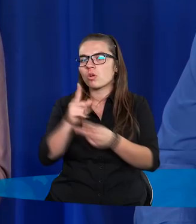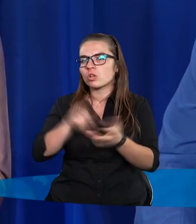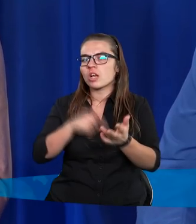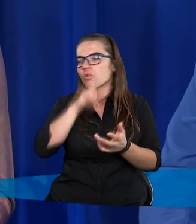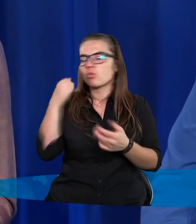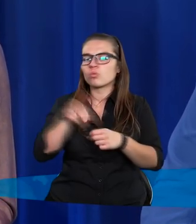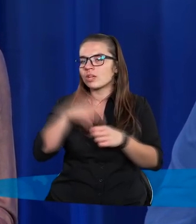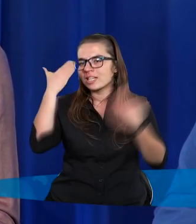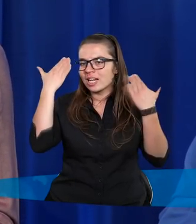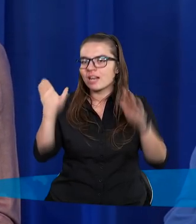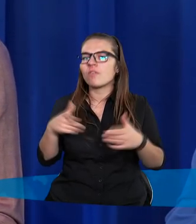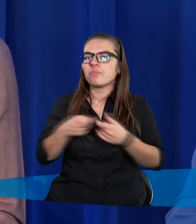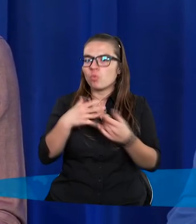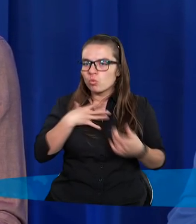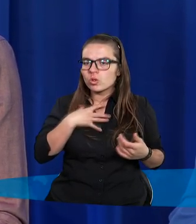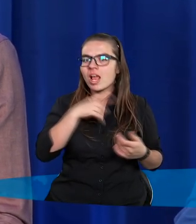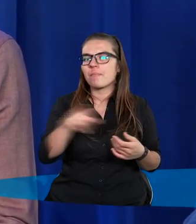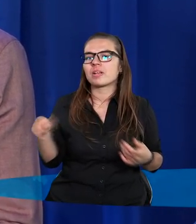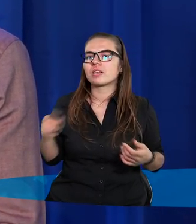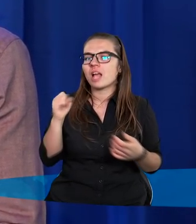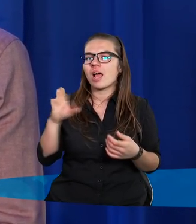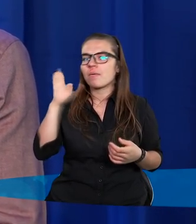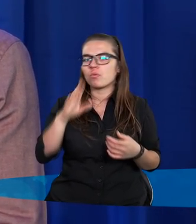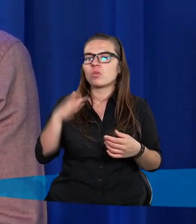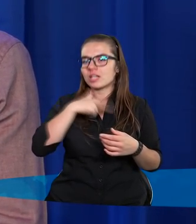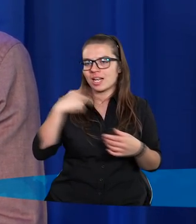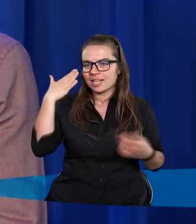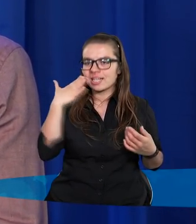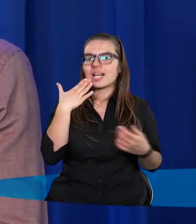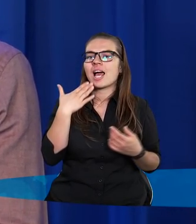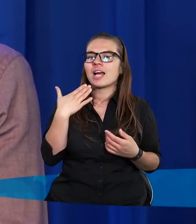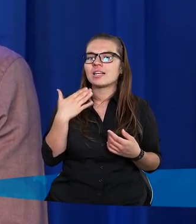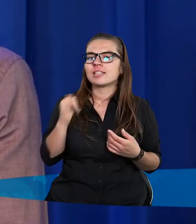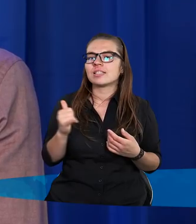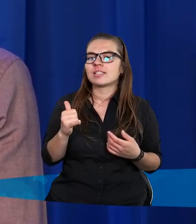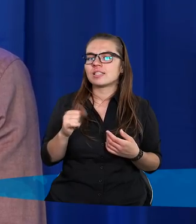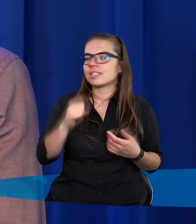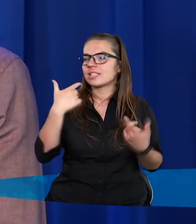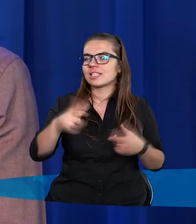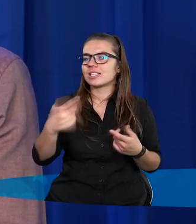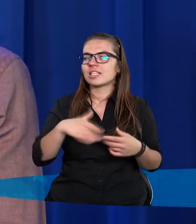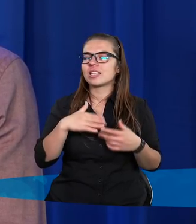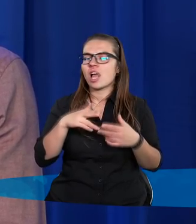ludzi, których nie znamy, współczujemy im, a Pan Bóg nas zna, i nic nie uchodzi jego uwadze,